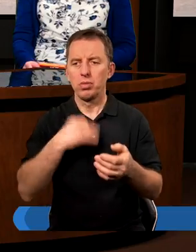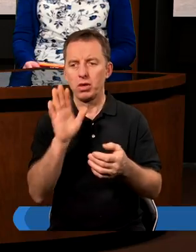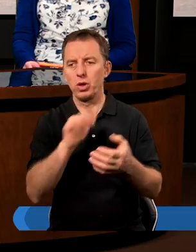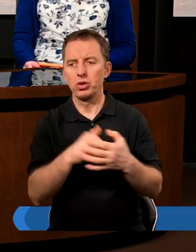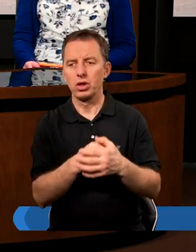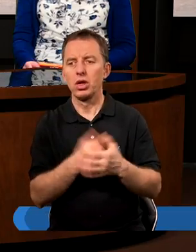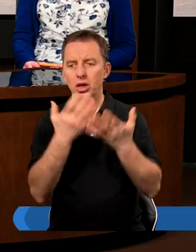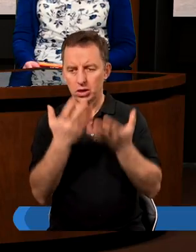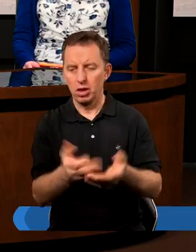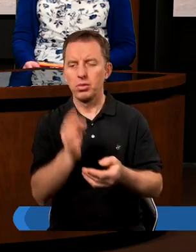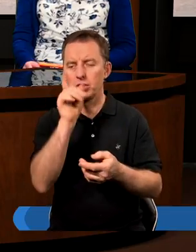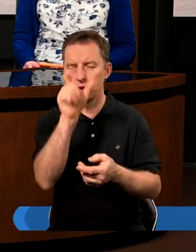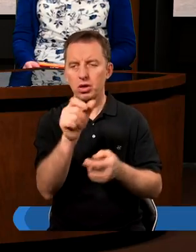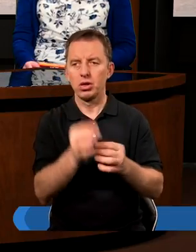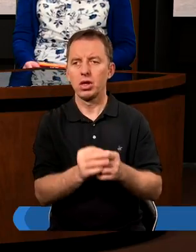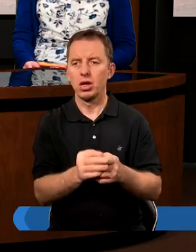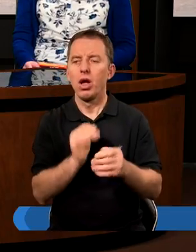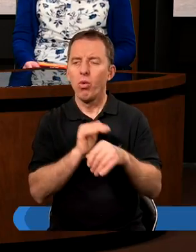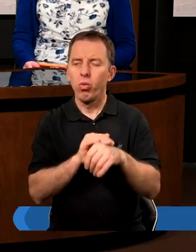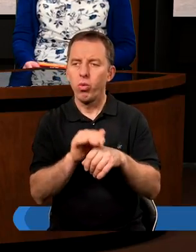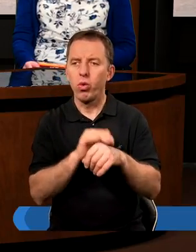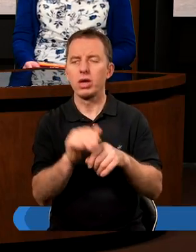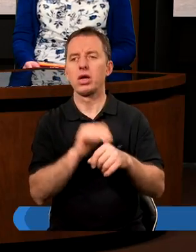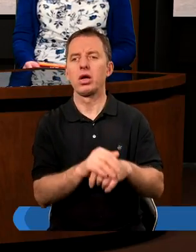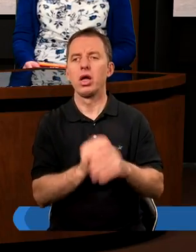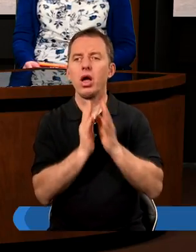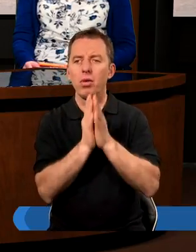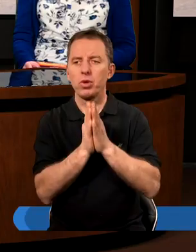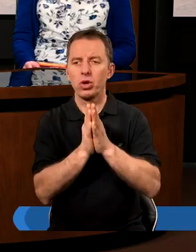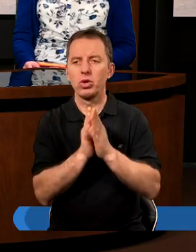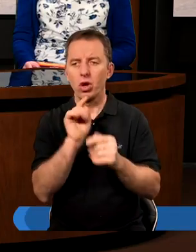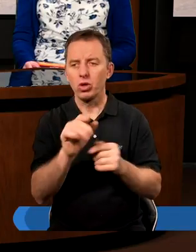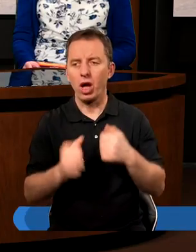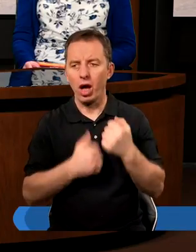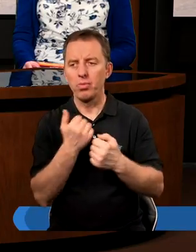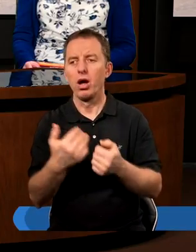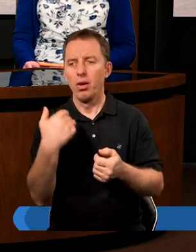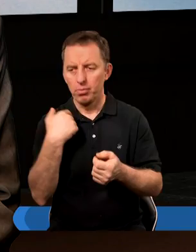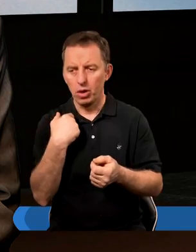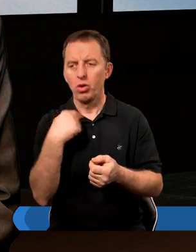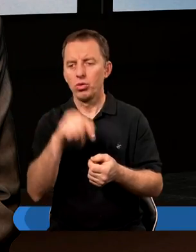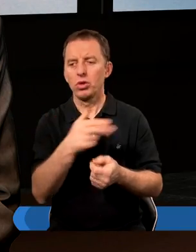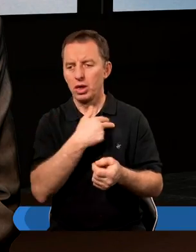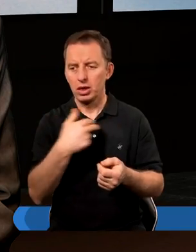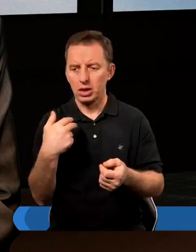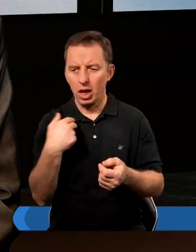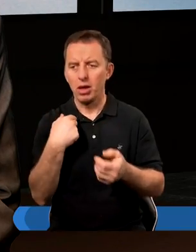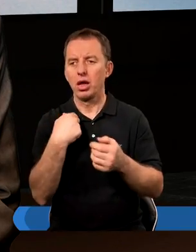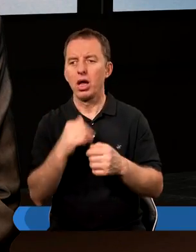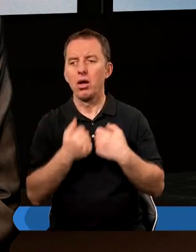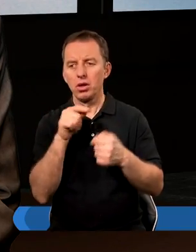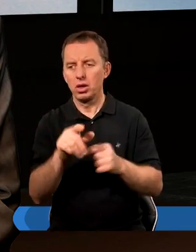Panie Boże, chcemy Cię teraz łaskawie prosić o to, abyś był tutaj z nami,